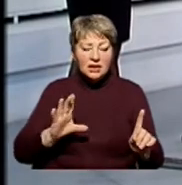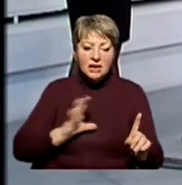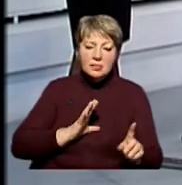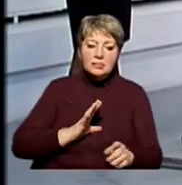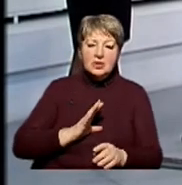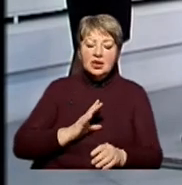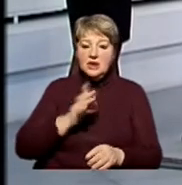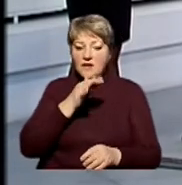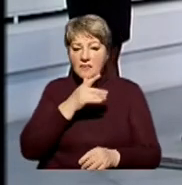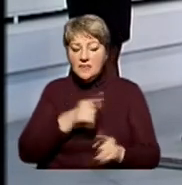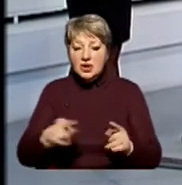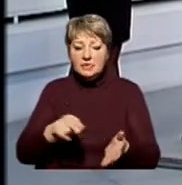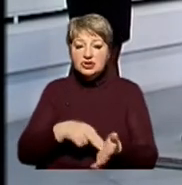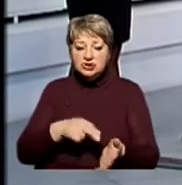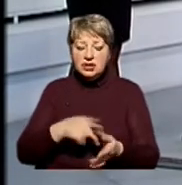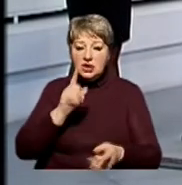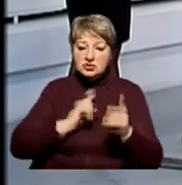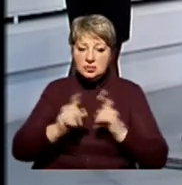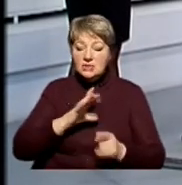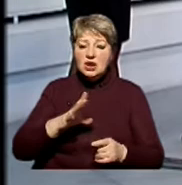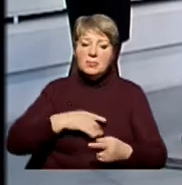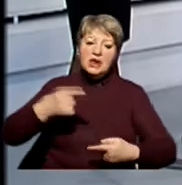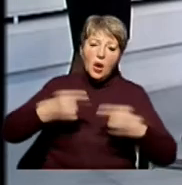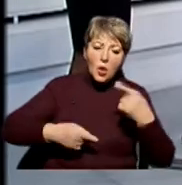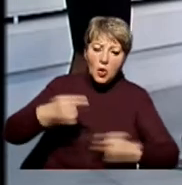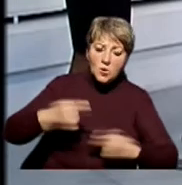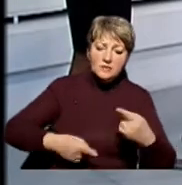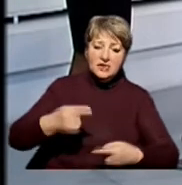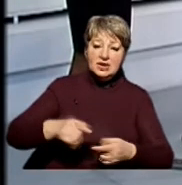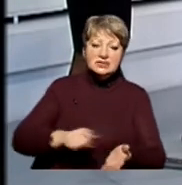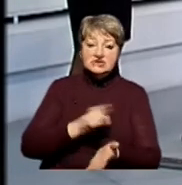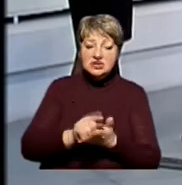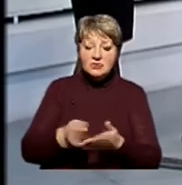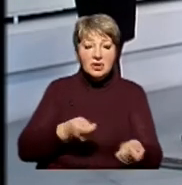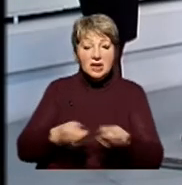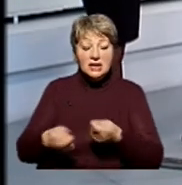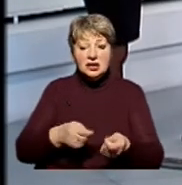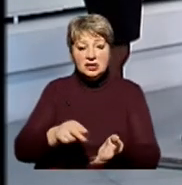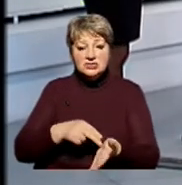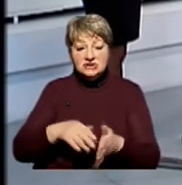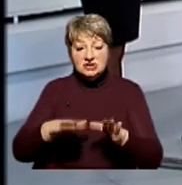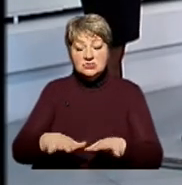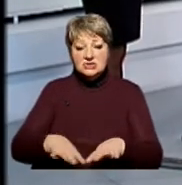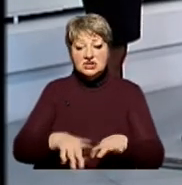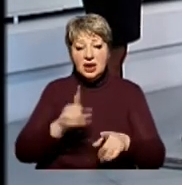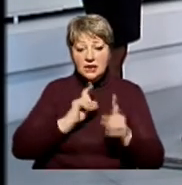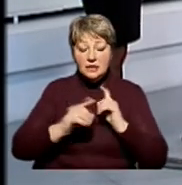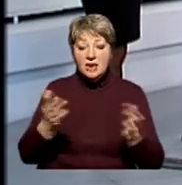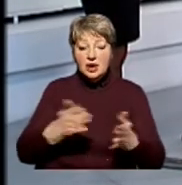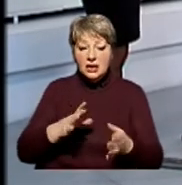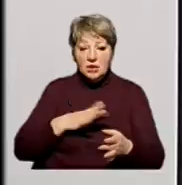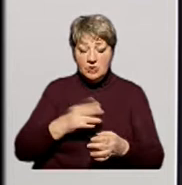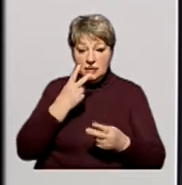бійки під час сесії Черкаської обласної ради, були і конфлікти із посадовцями Черкаської міської ради, які мали досить такий